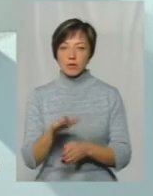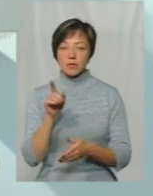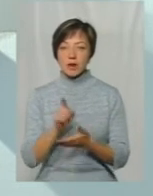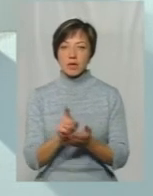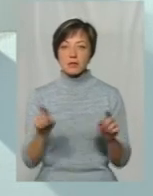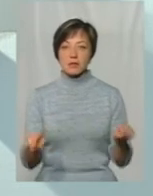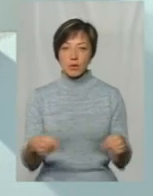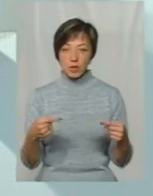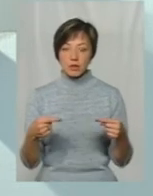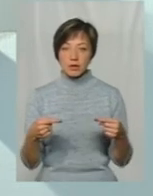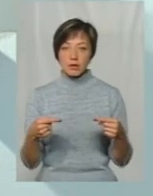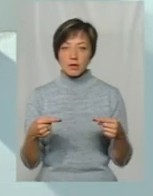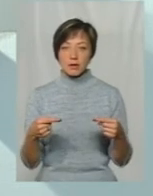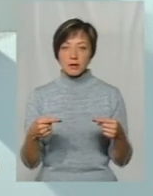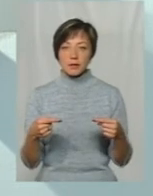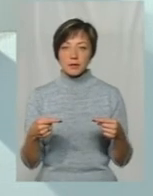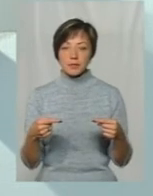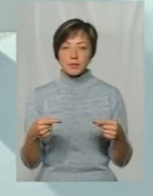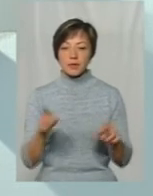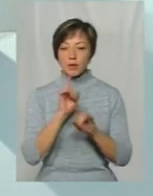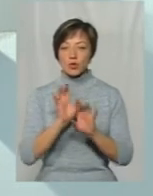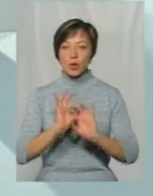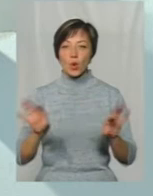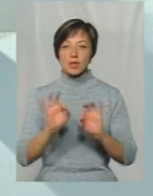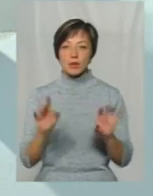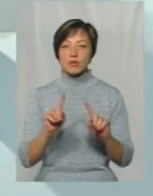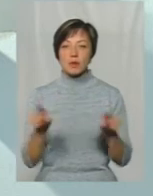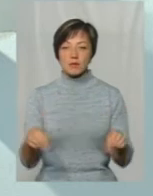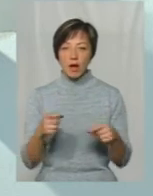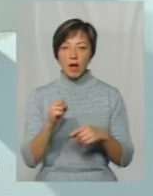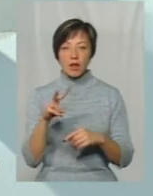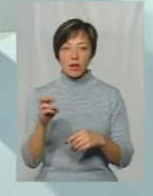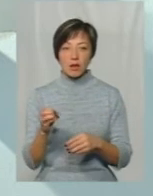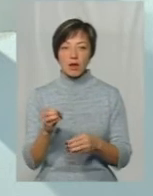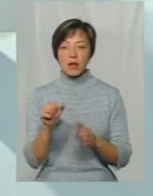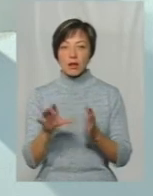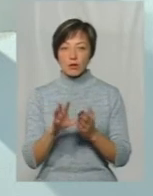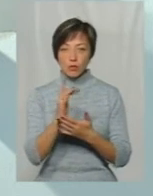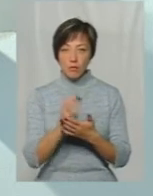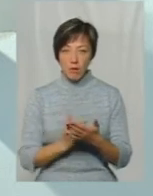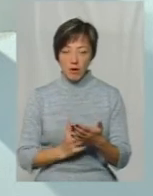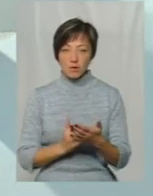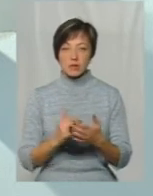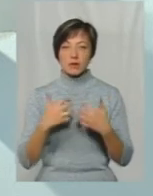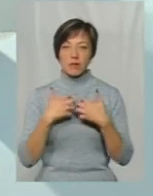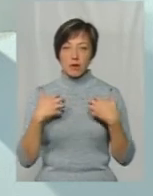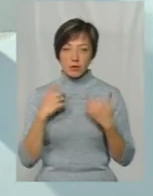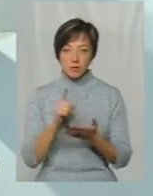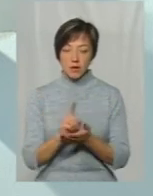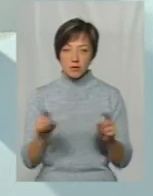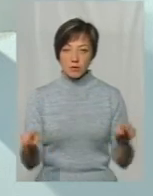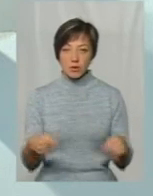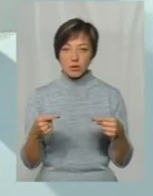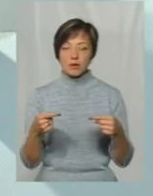створити, я так не буду розказувати, що він має створити Але електронну базу тварин він має